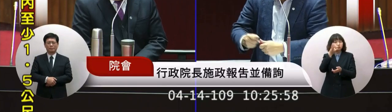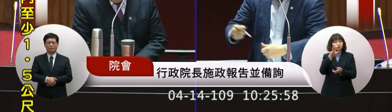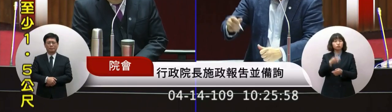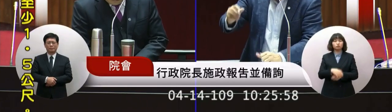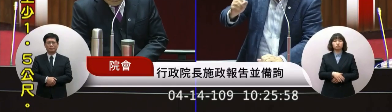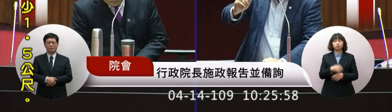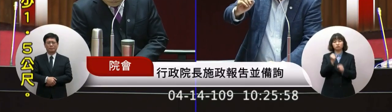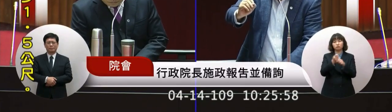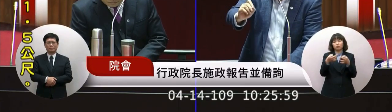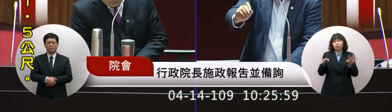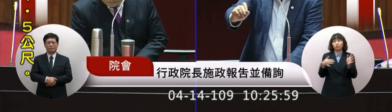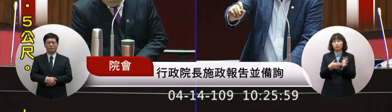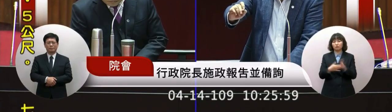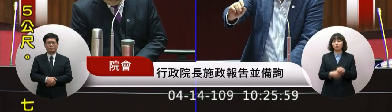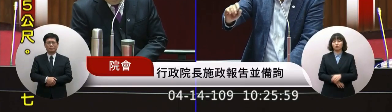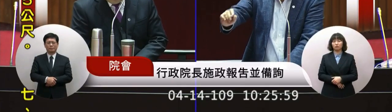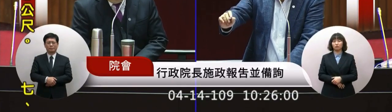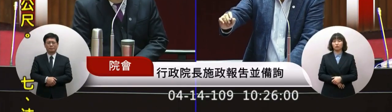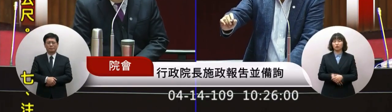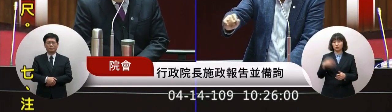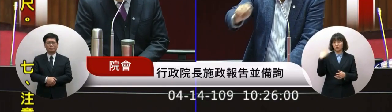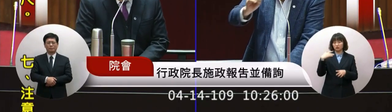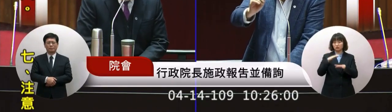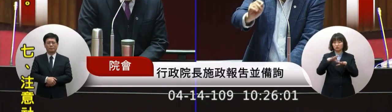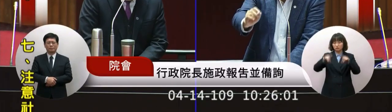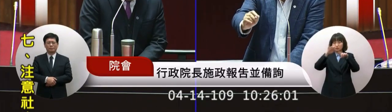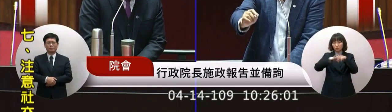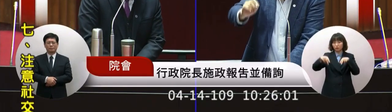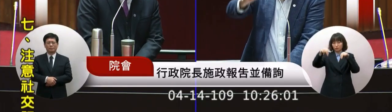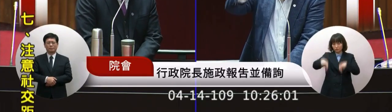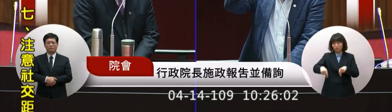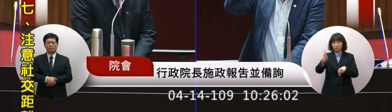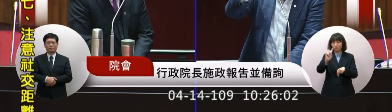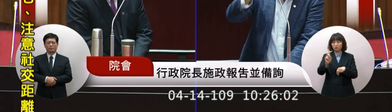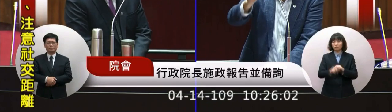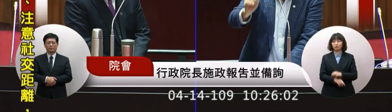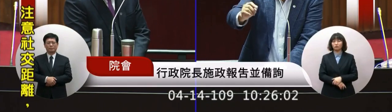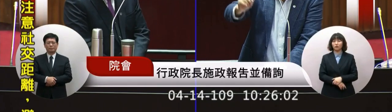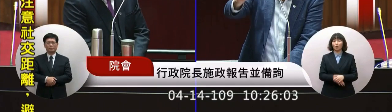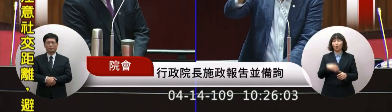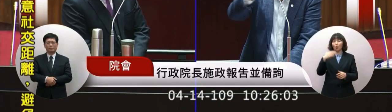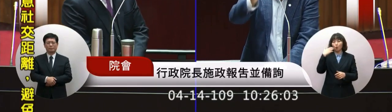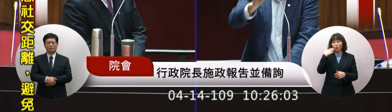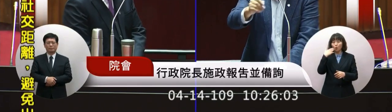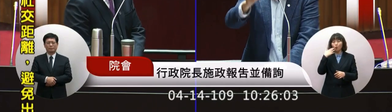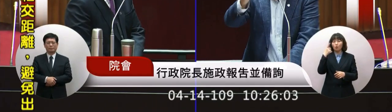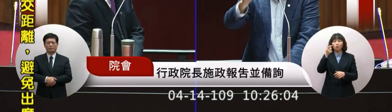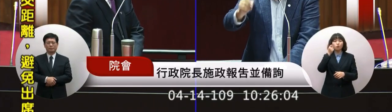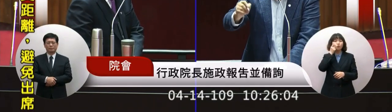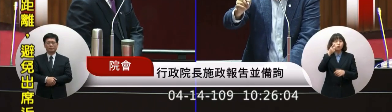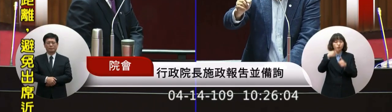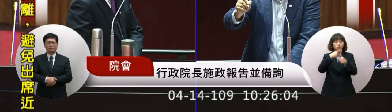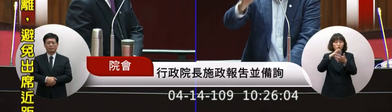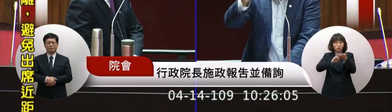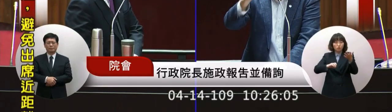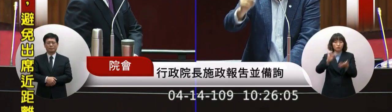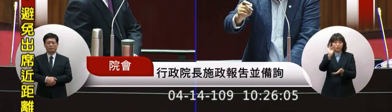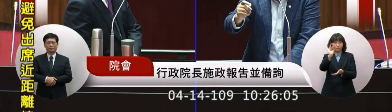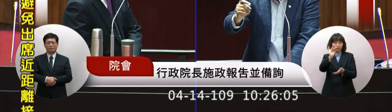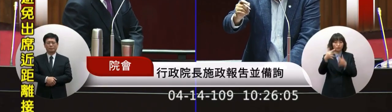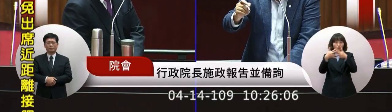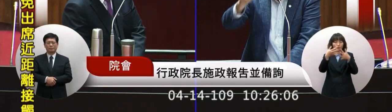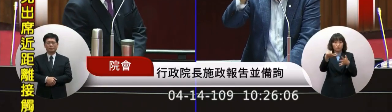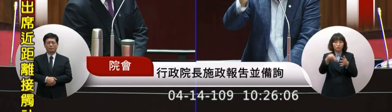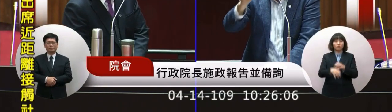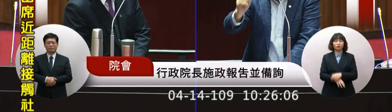所以當初啊大家都會去簽簽簽說你只要把他拿一塊錢扣一百一